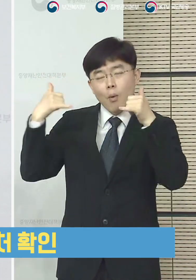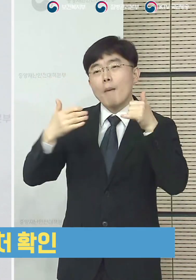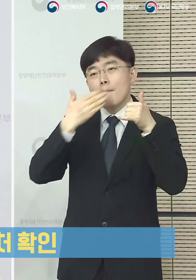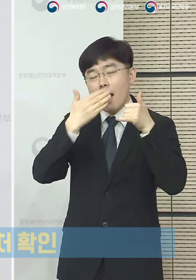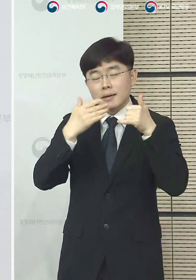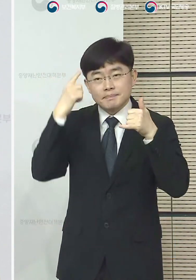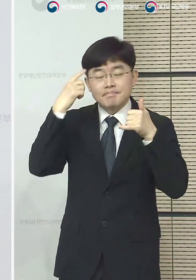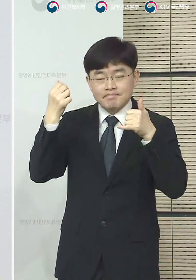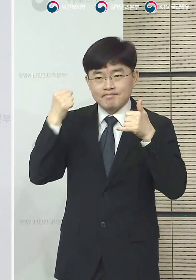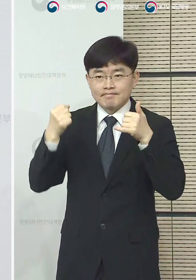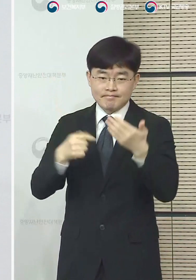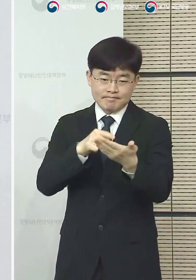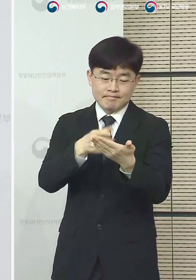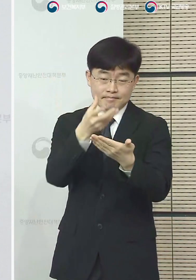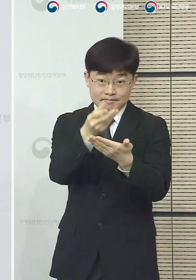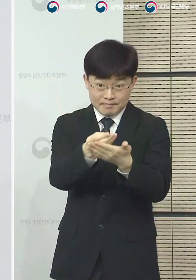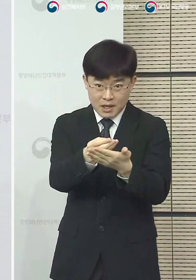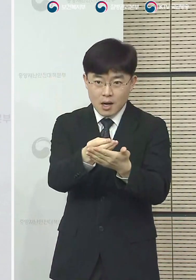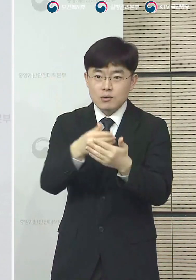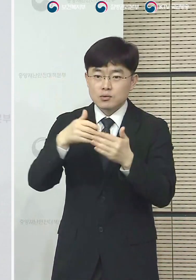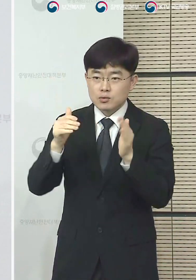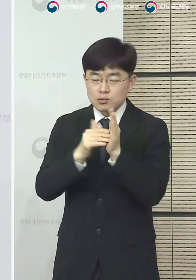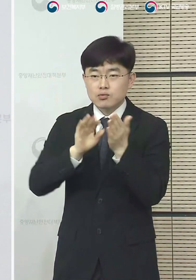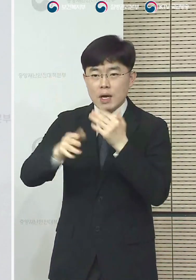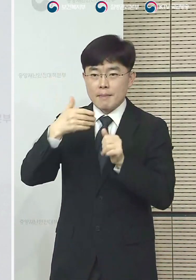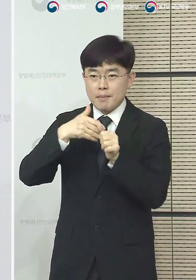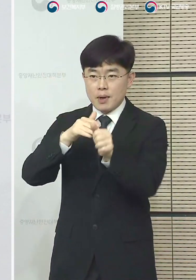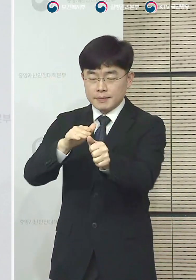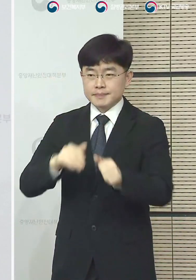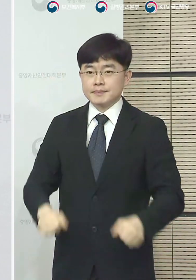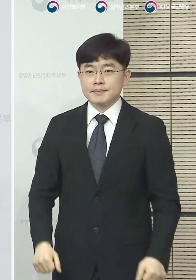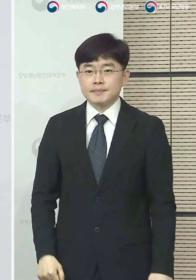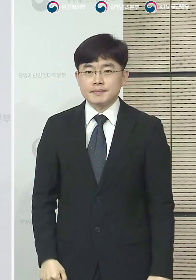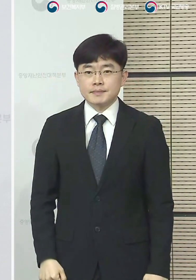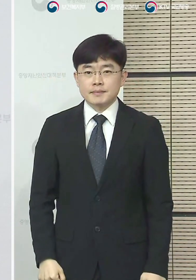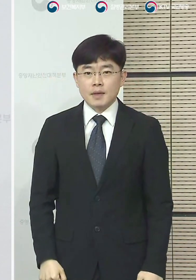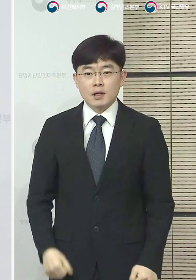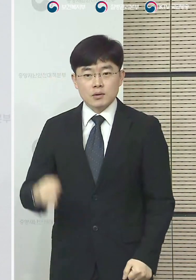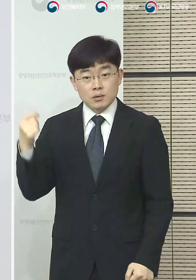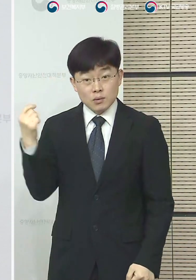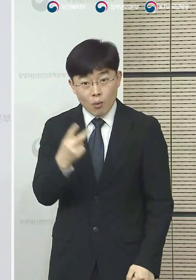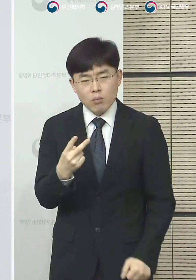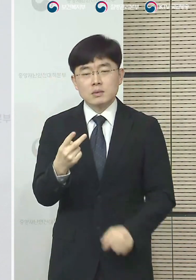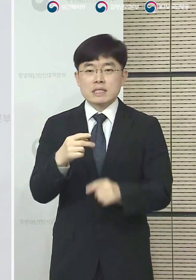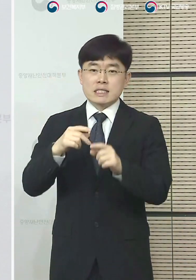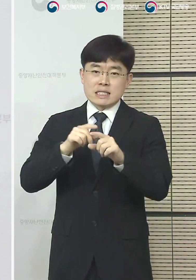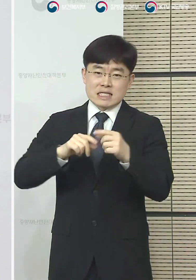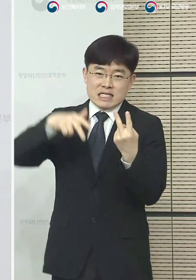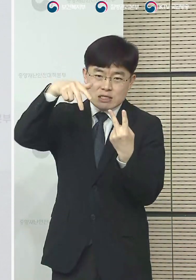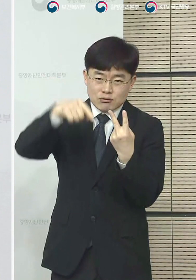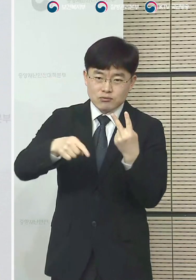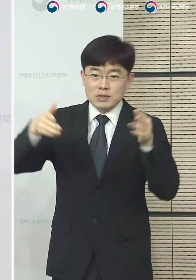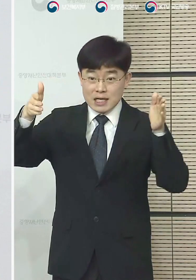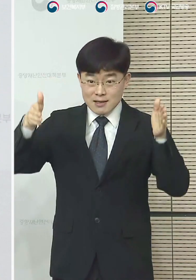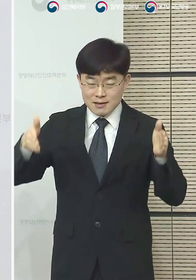이런 분들을 내보내고 국내로 들어오고 2주간에 걸쳐서 이분들이